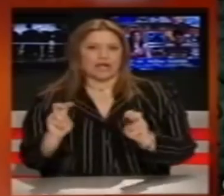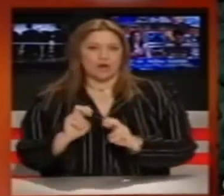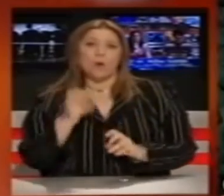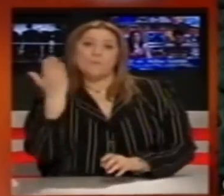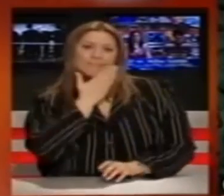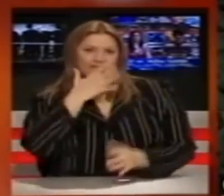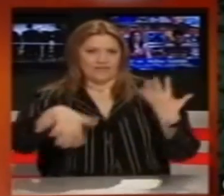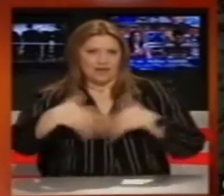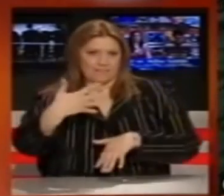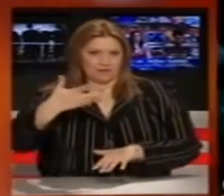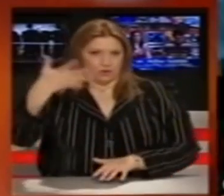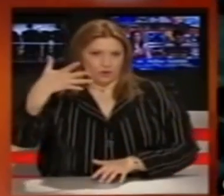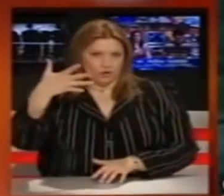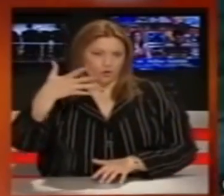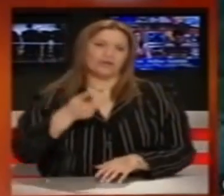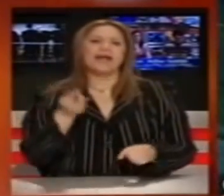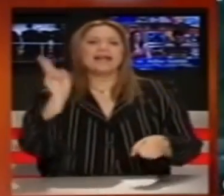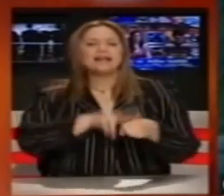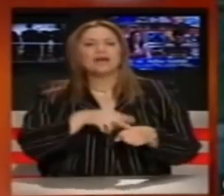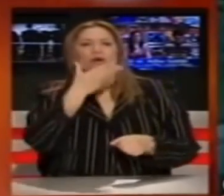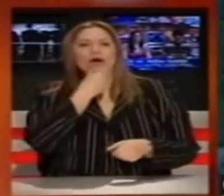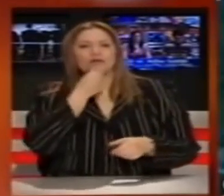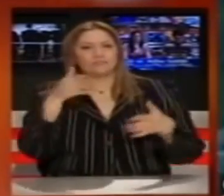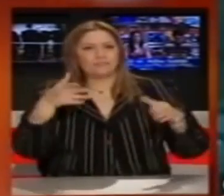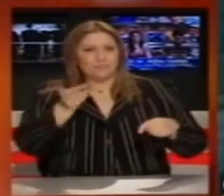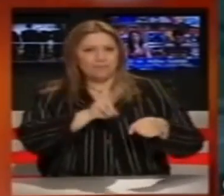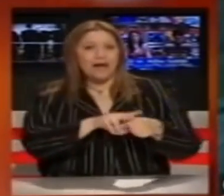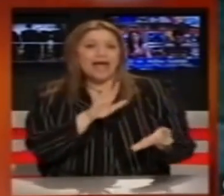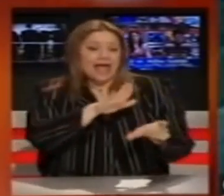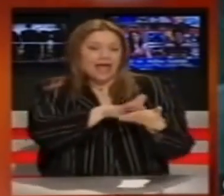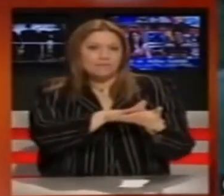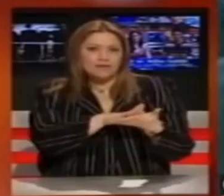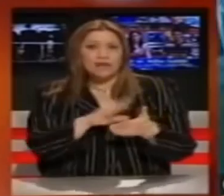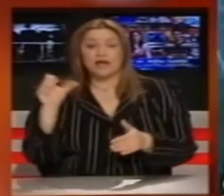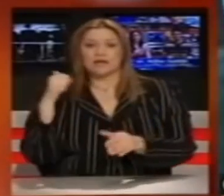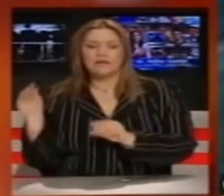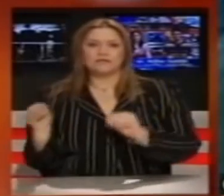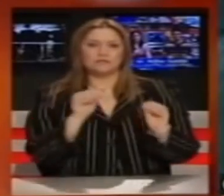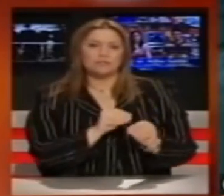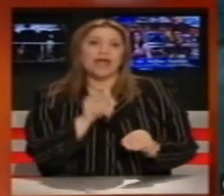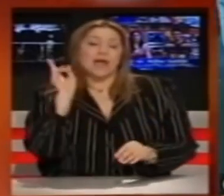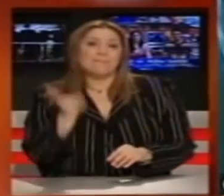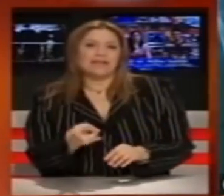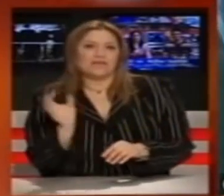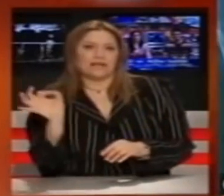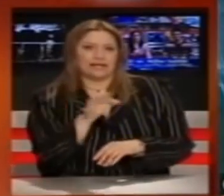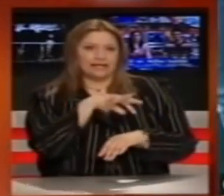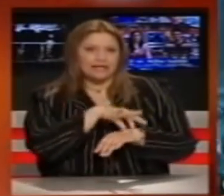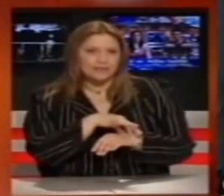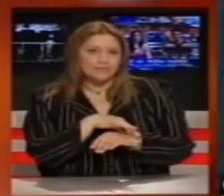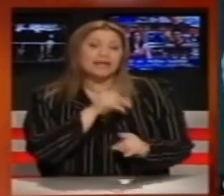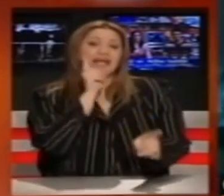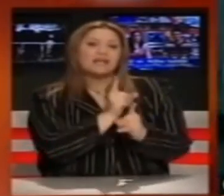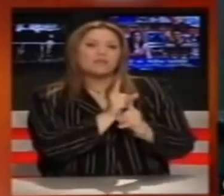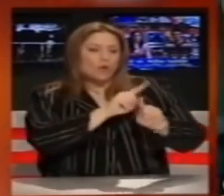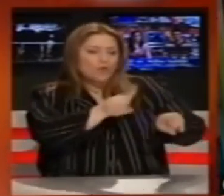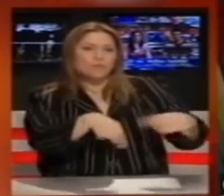Ο μαθητής, ο οποίος είχε πιάσει έναν από τους νεκρούς κύκνους, μεταφέρθηκε στο νοσοκομείο ειδικών παθήσεων χθες με συμπτώματα της επικίνδυνης γρήπης και